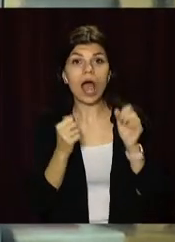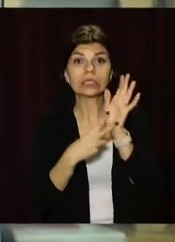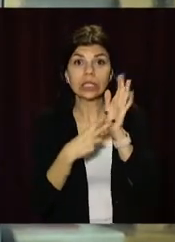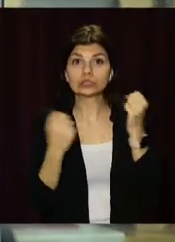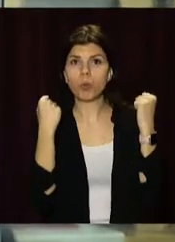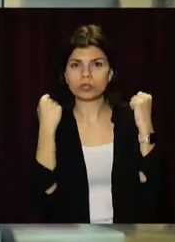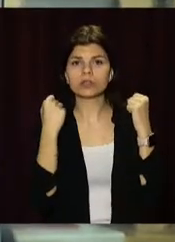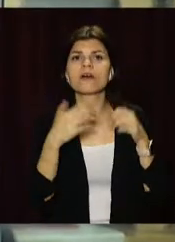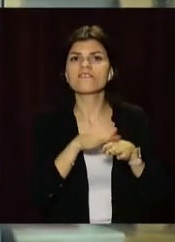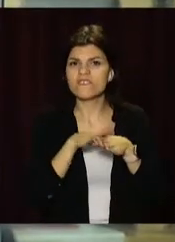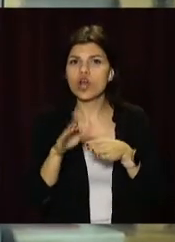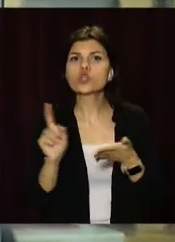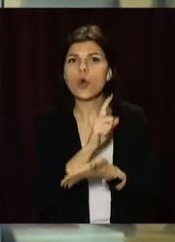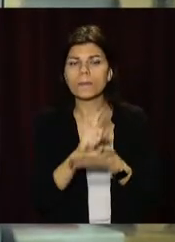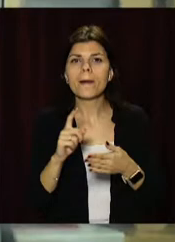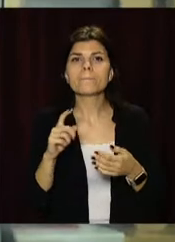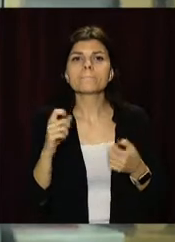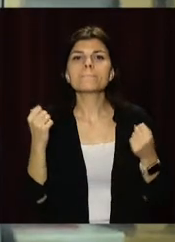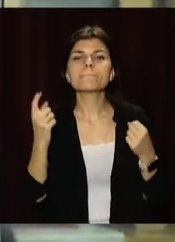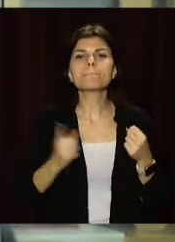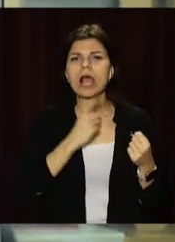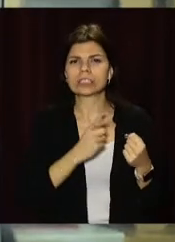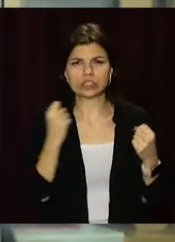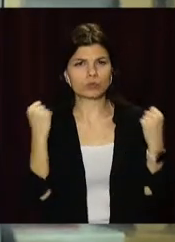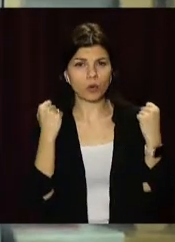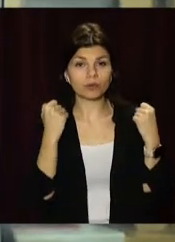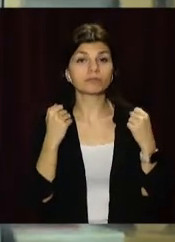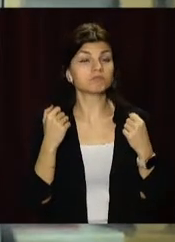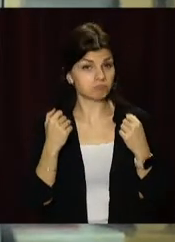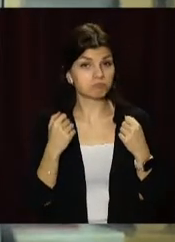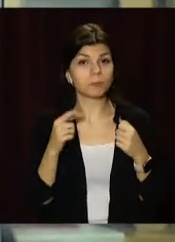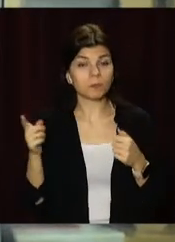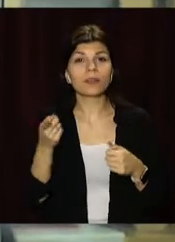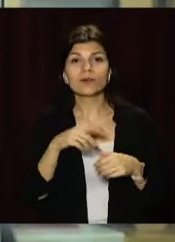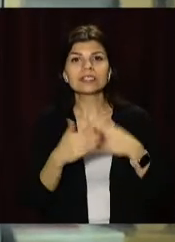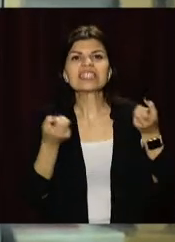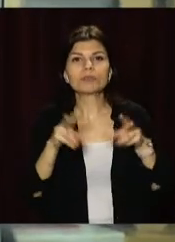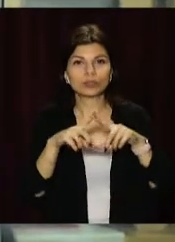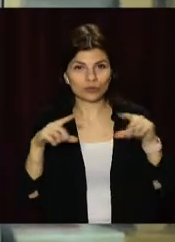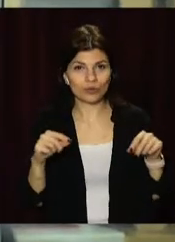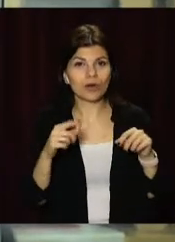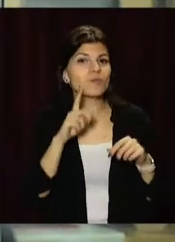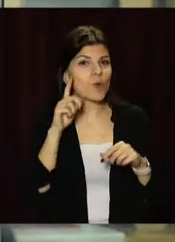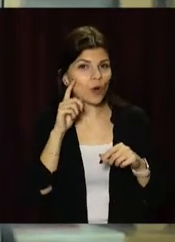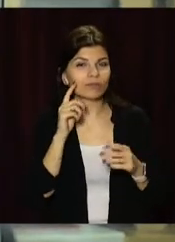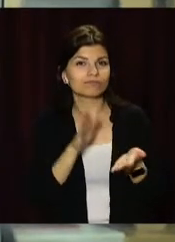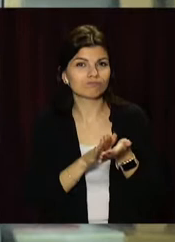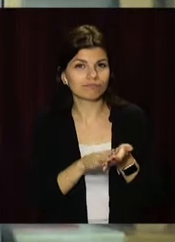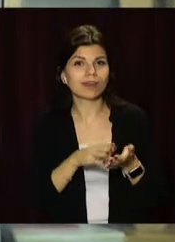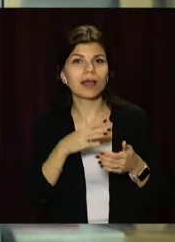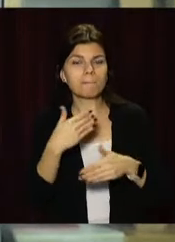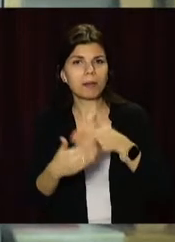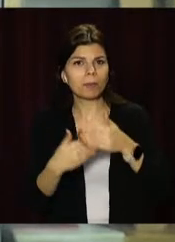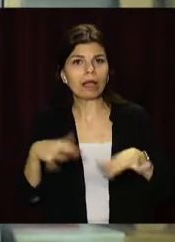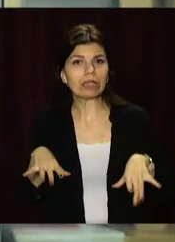спортсменів виконали норму майстра спорту. На урочистостях, що прийшли у спортшколі, відзначили молодих і перспективних